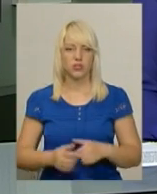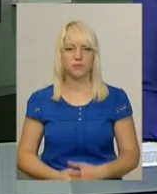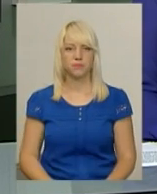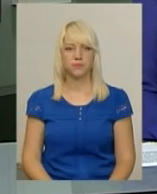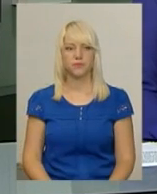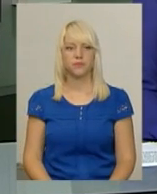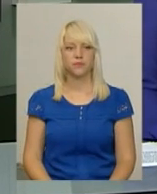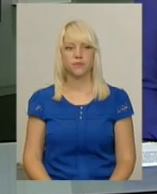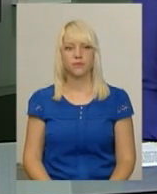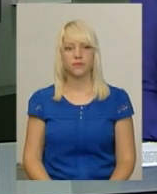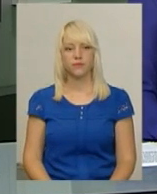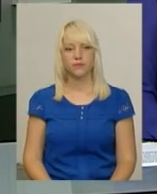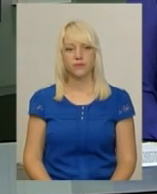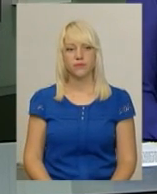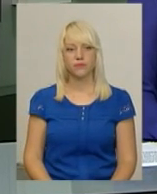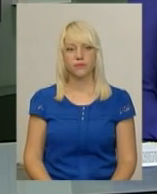Шпаковський.